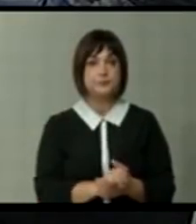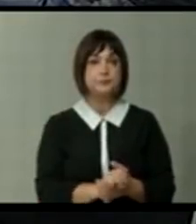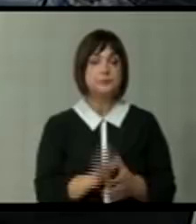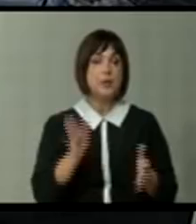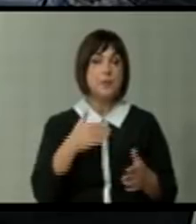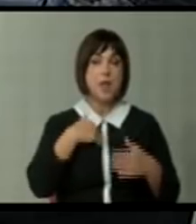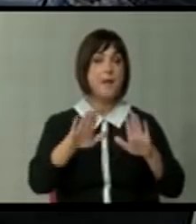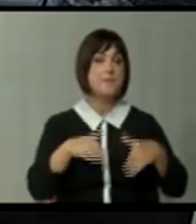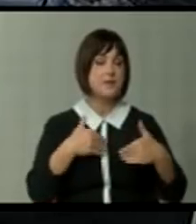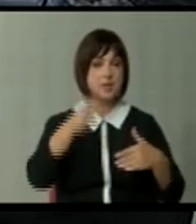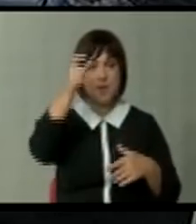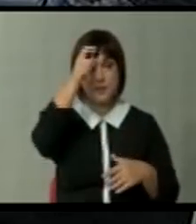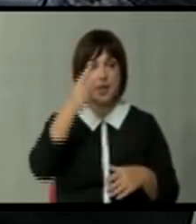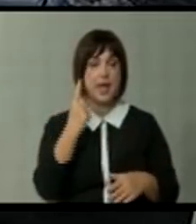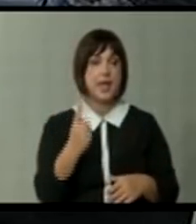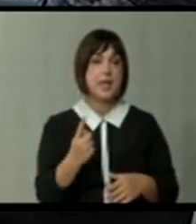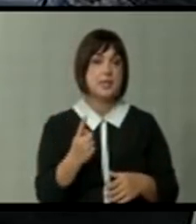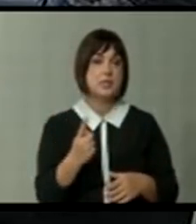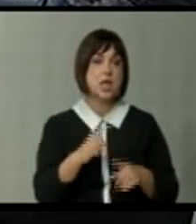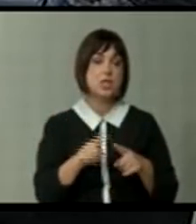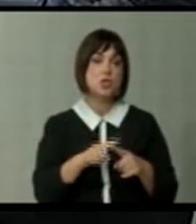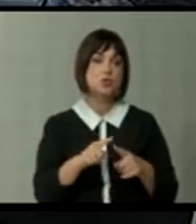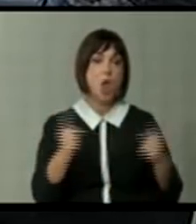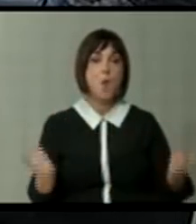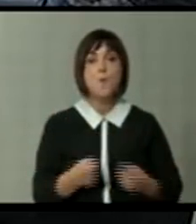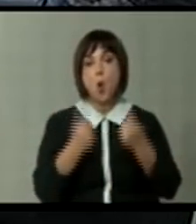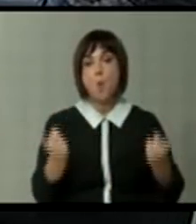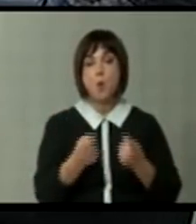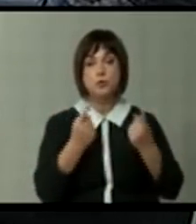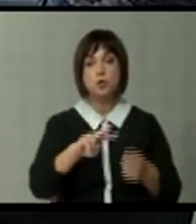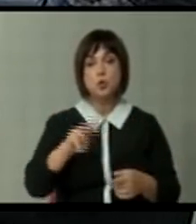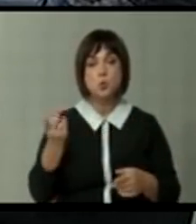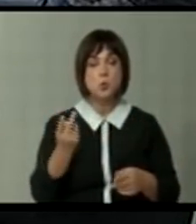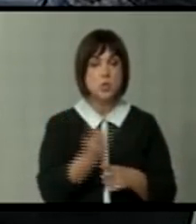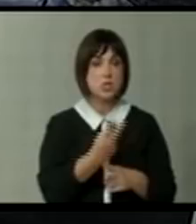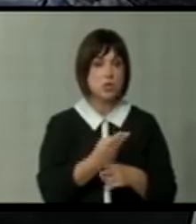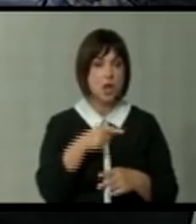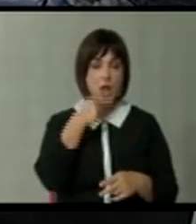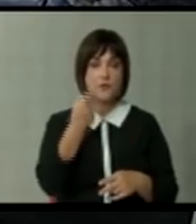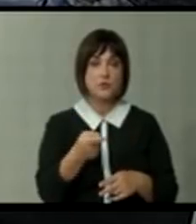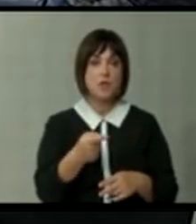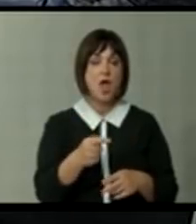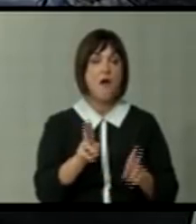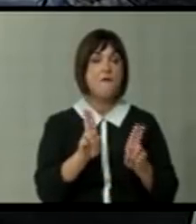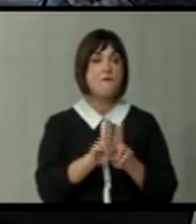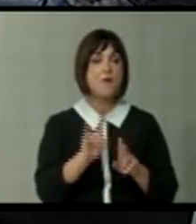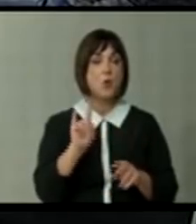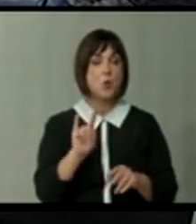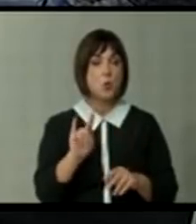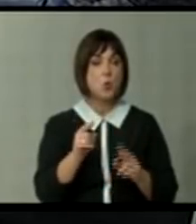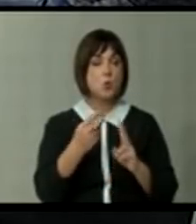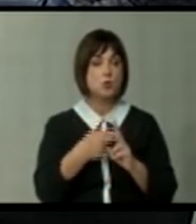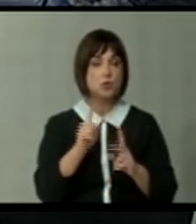Барам, ја прифати Белград на еден начин и ја промовираше понатаму и во другите земји. ги гледам изјавите и на Бучич, понатаму и на